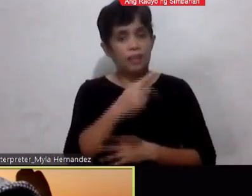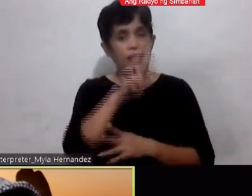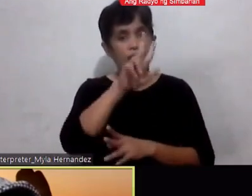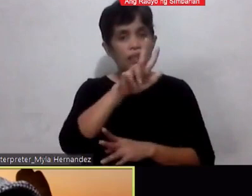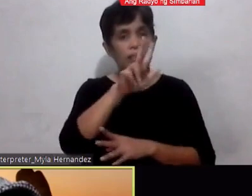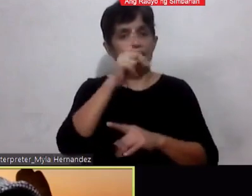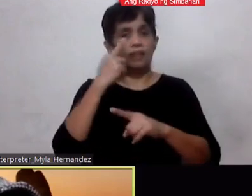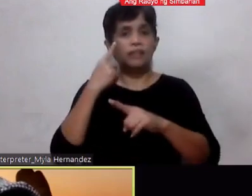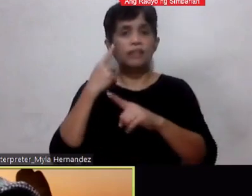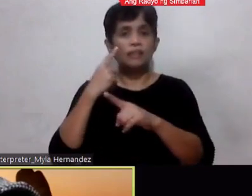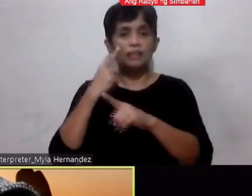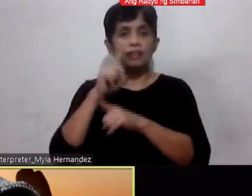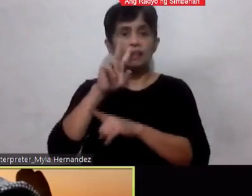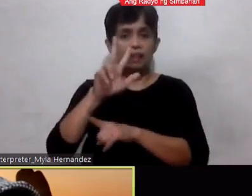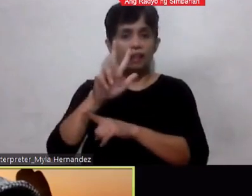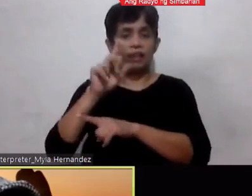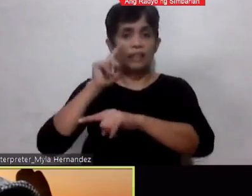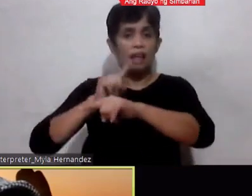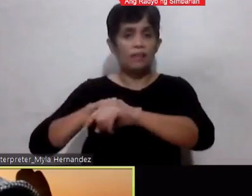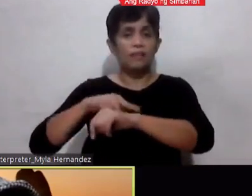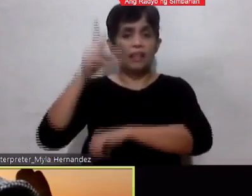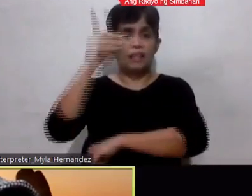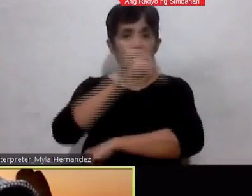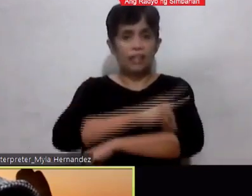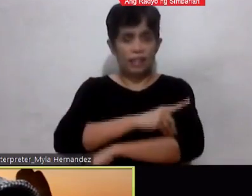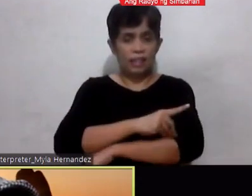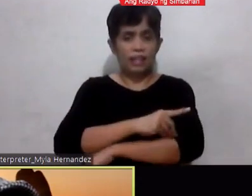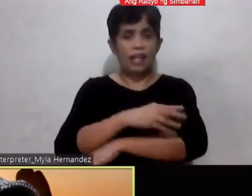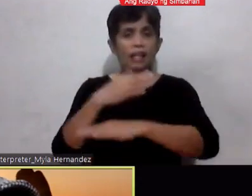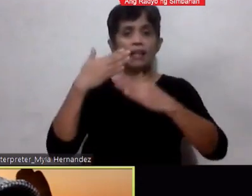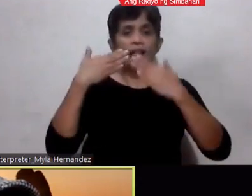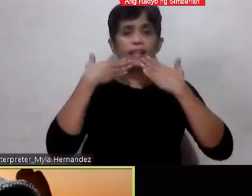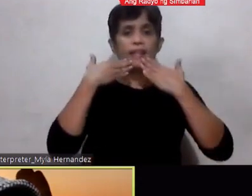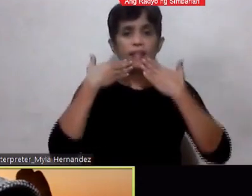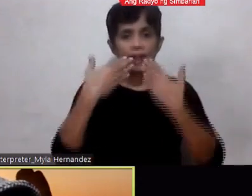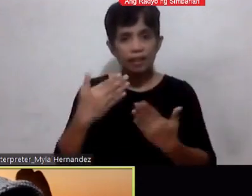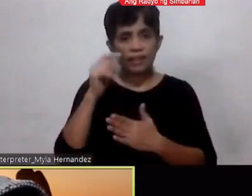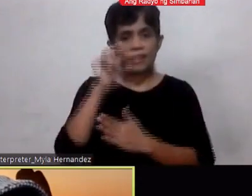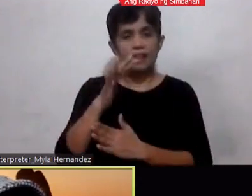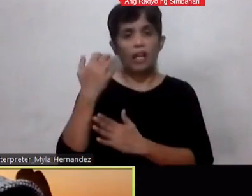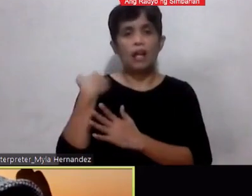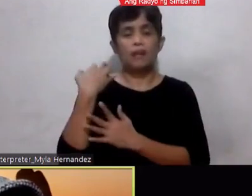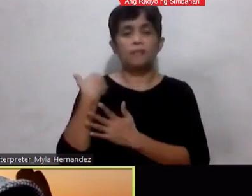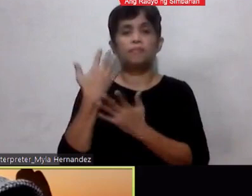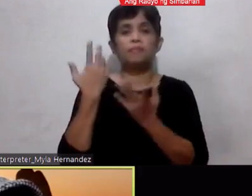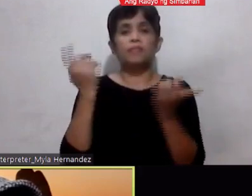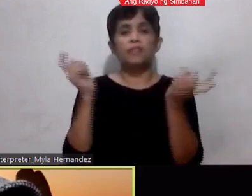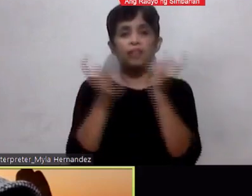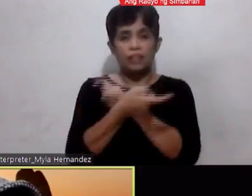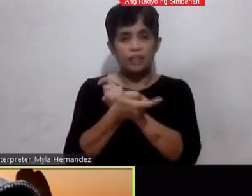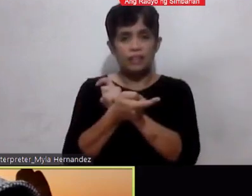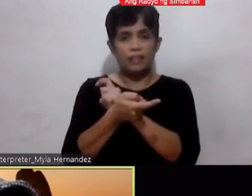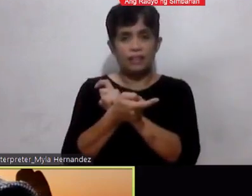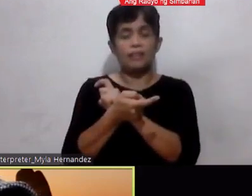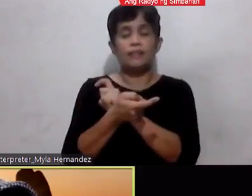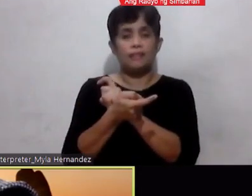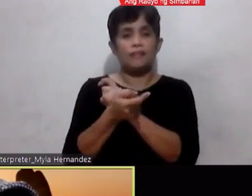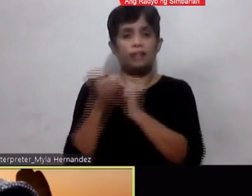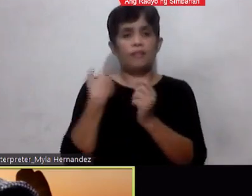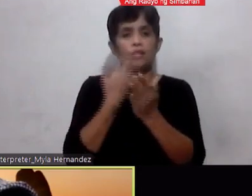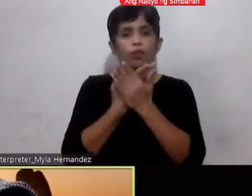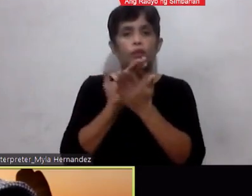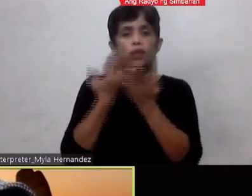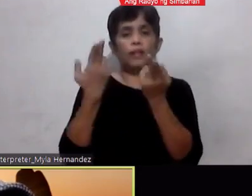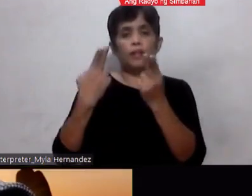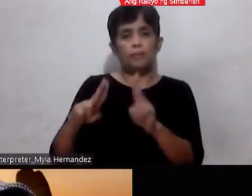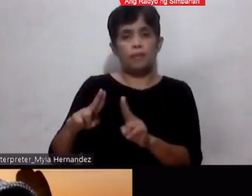ko po And thanks God Ayan Bakit kung baga Nagkaroon siya ng pagbabago And thanks God Maganda pong nangyari Medyo mabama